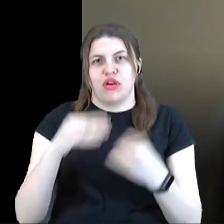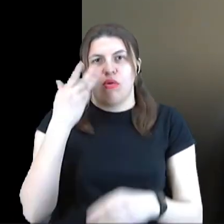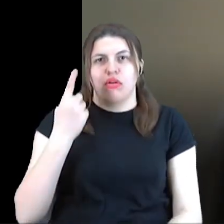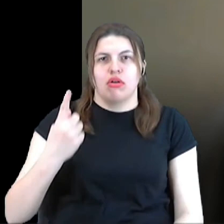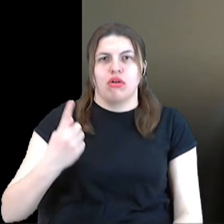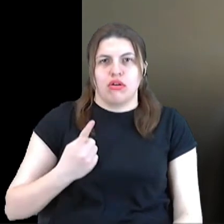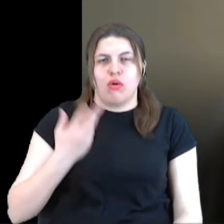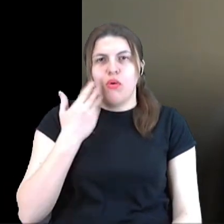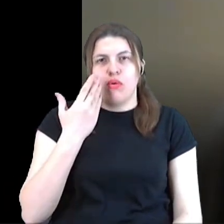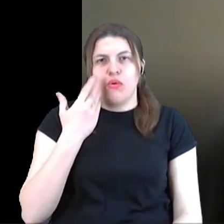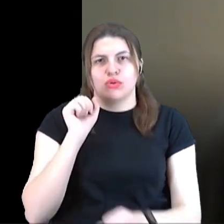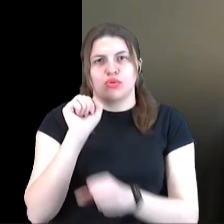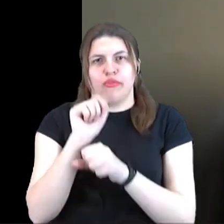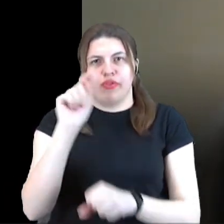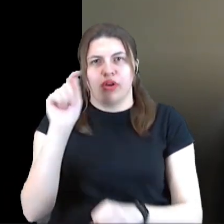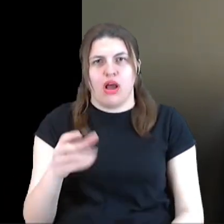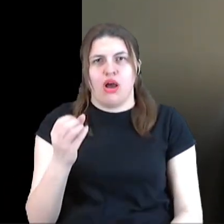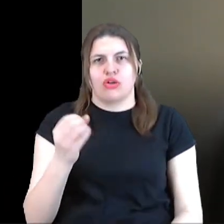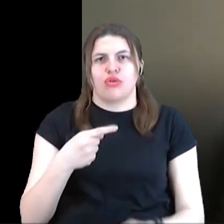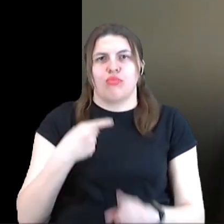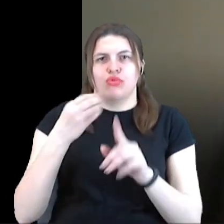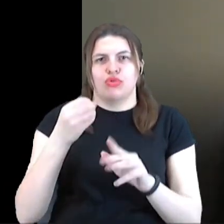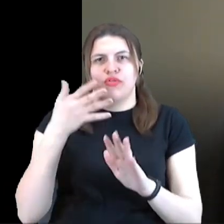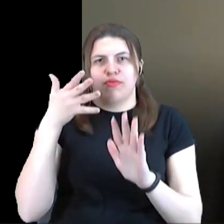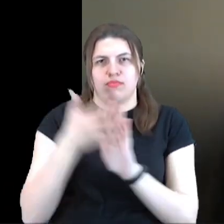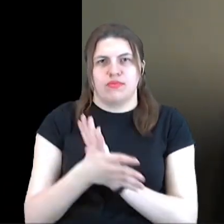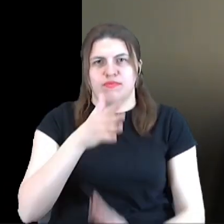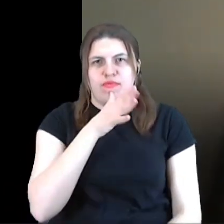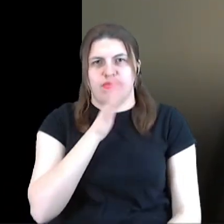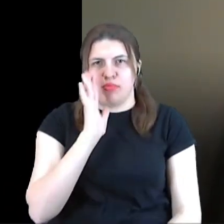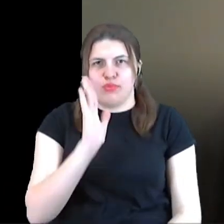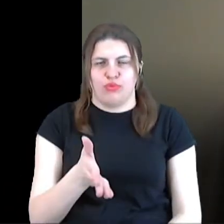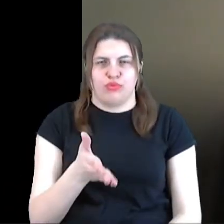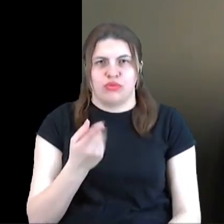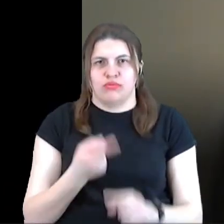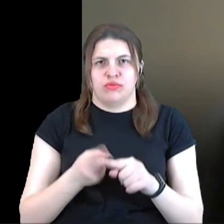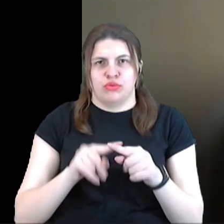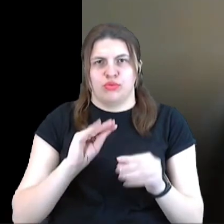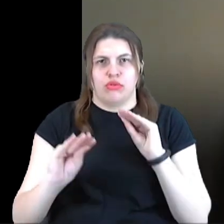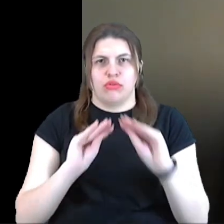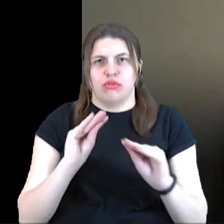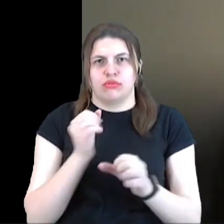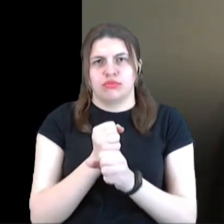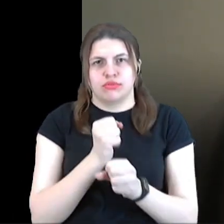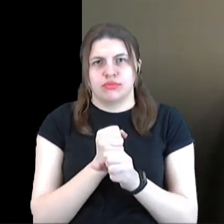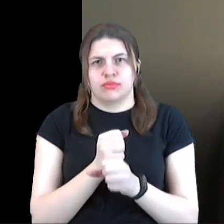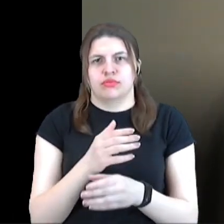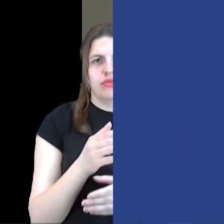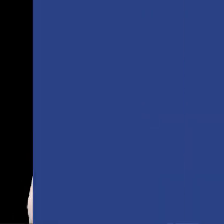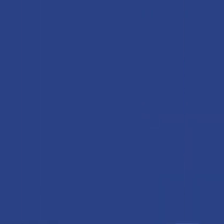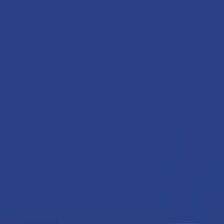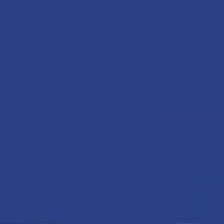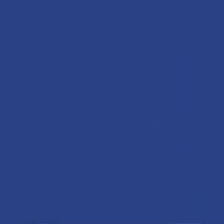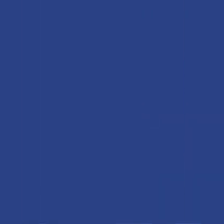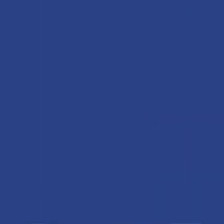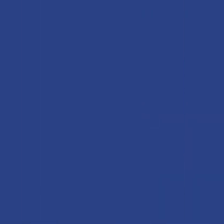ще 5 років витрачати на те, що зробити всі-всі умови міжнародних організацій, я